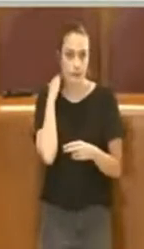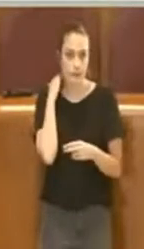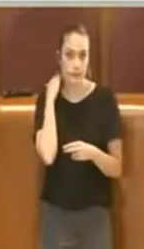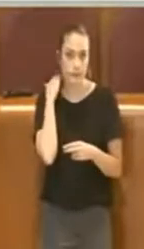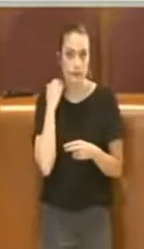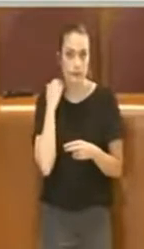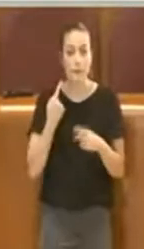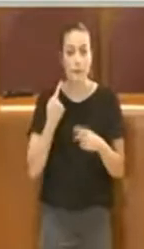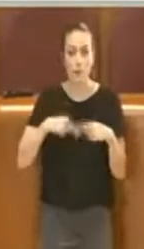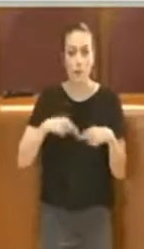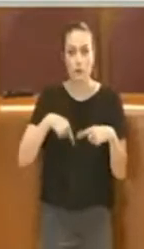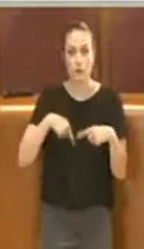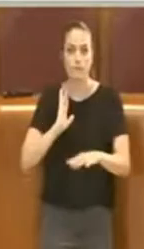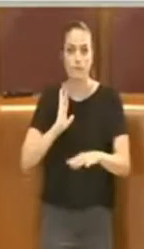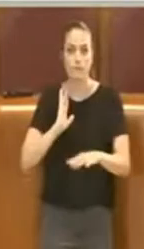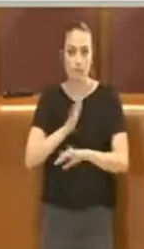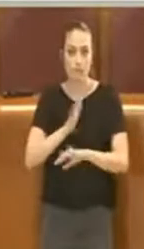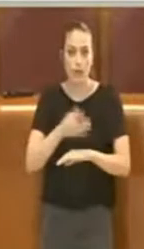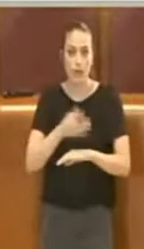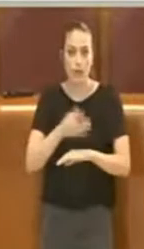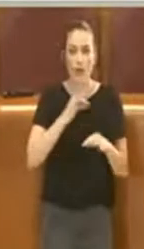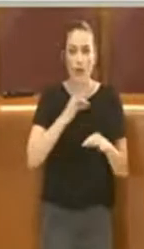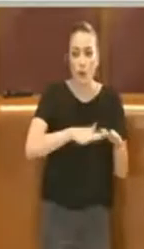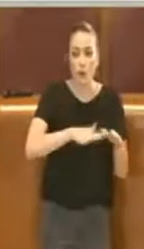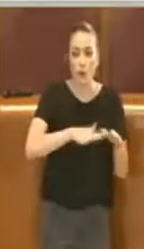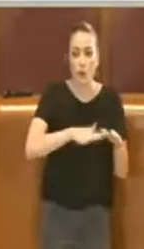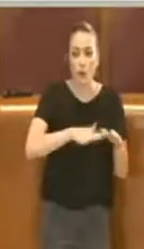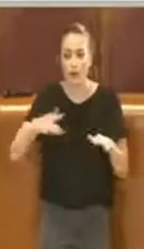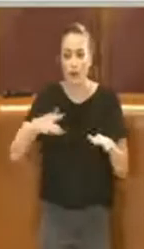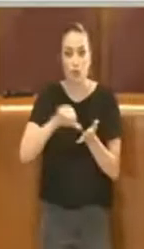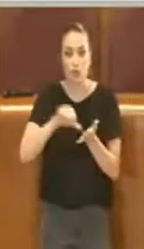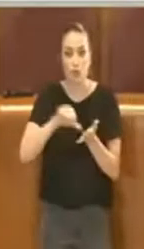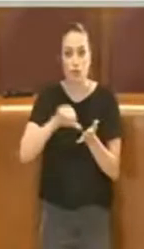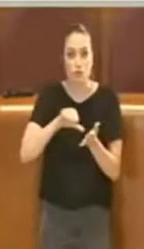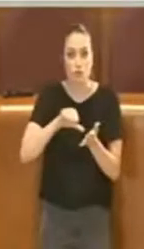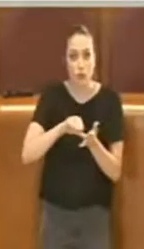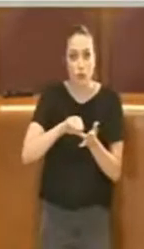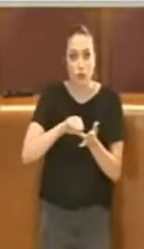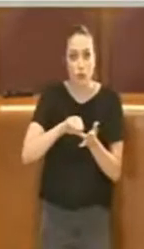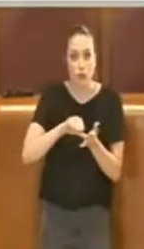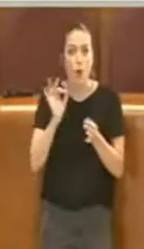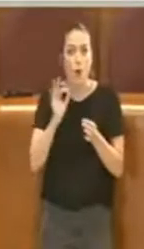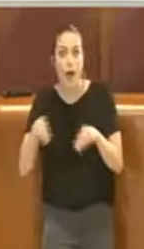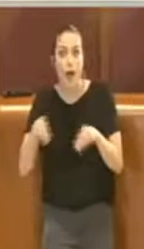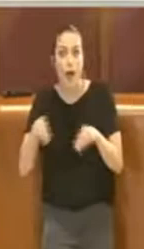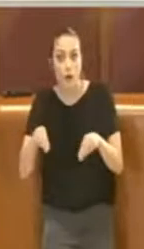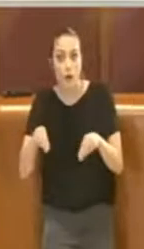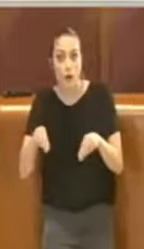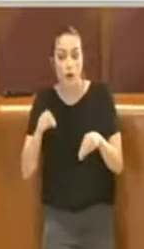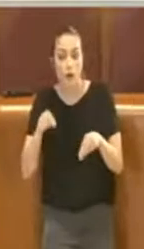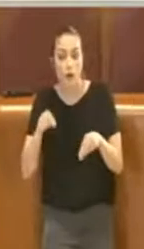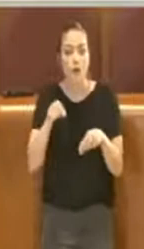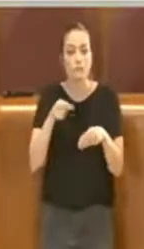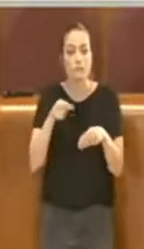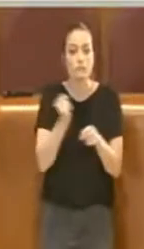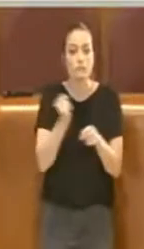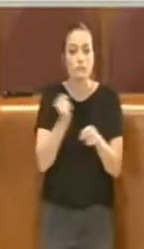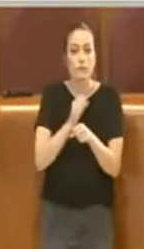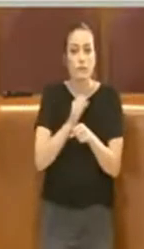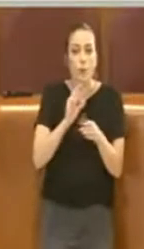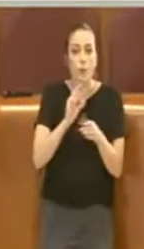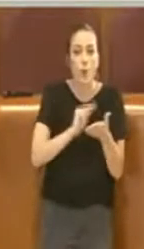intervenire, ci sono quartieri come il centro storico e l'Eur che vivono di turismo e di uffici, siamo ancora smart working